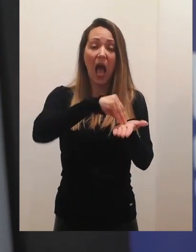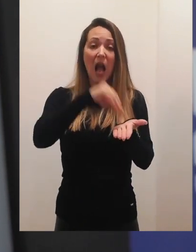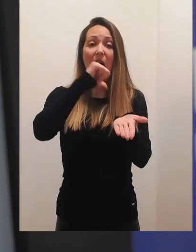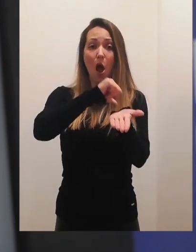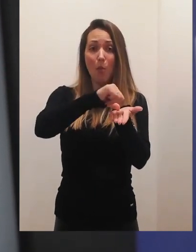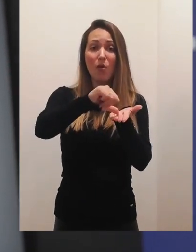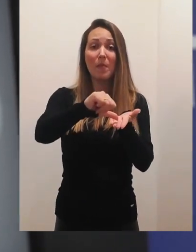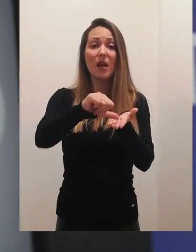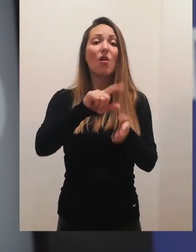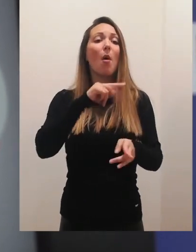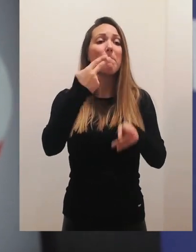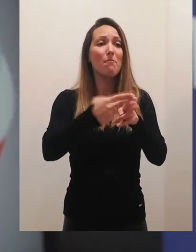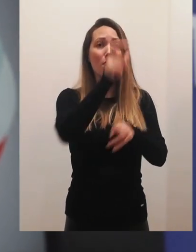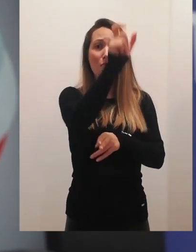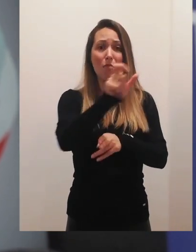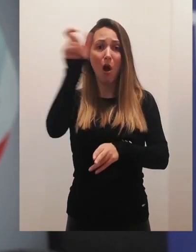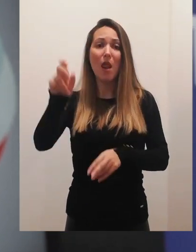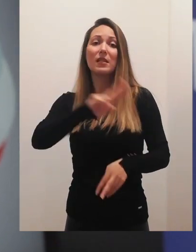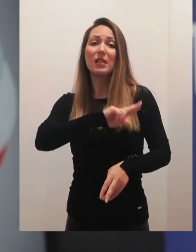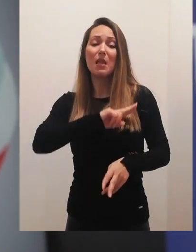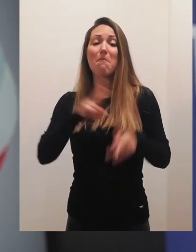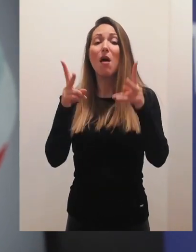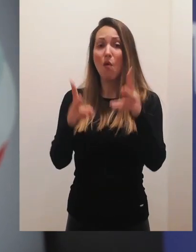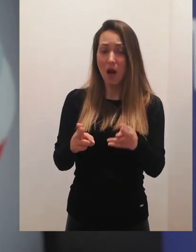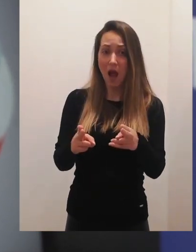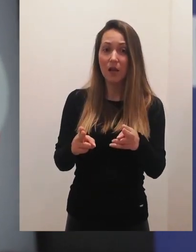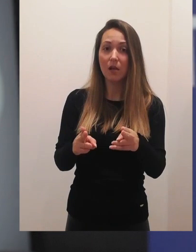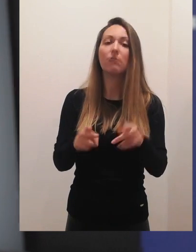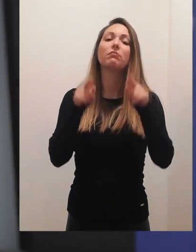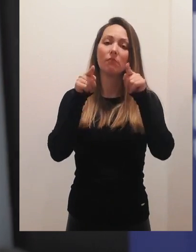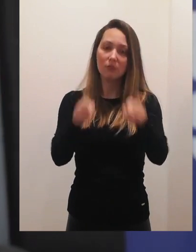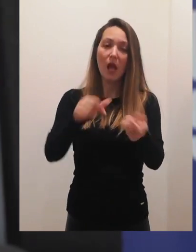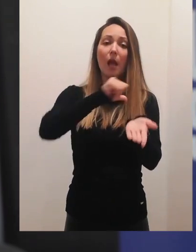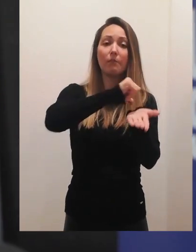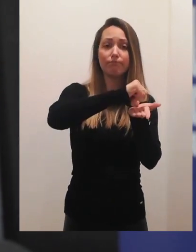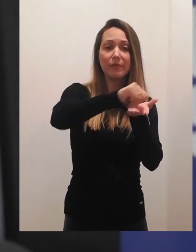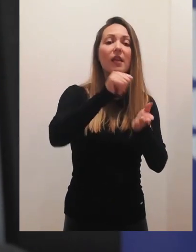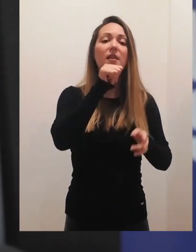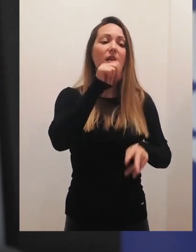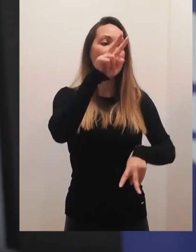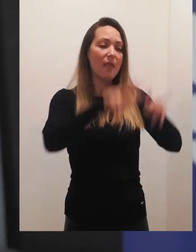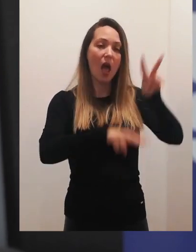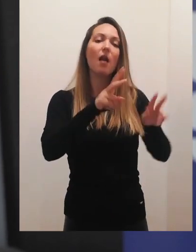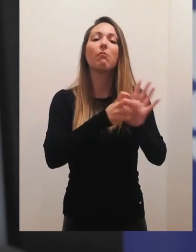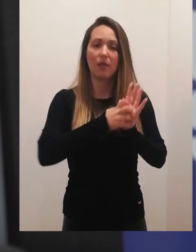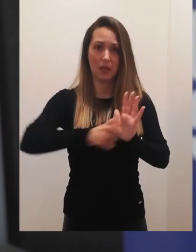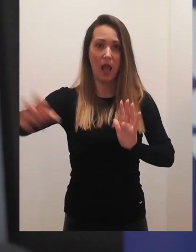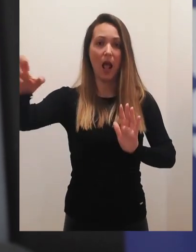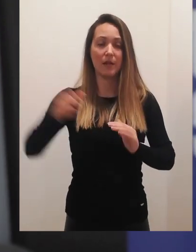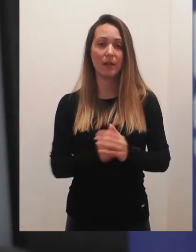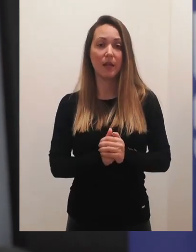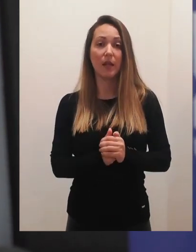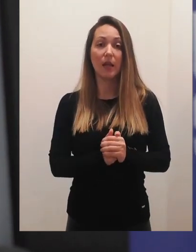zakazanih operacija, za pacijentke nje koje imaju dokazanu malinu bolest, te operacije i sistemska terapija nesmetano idu.